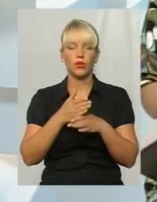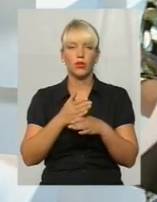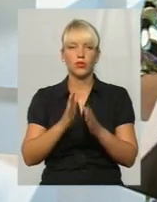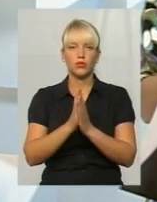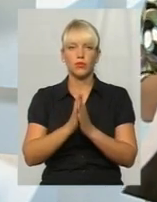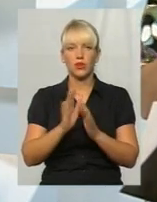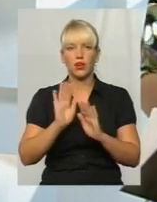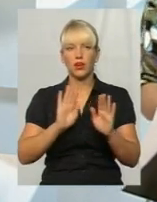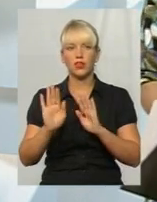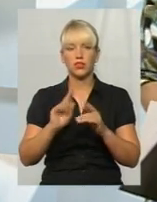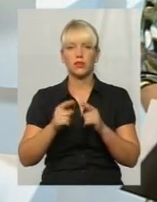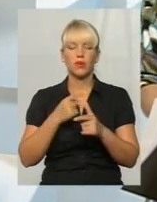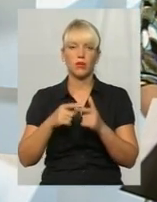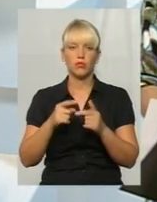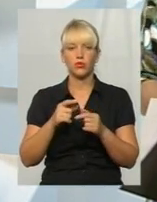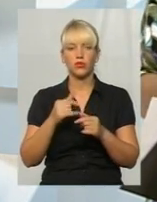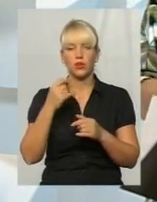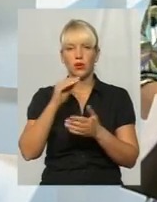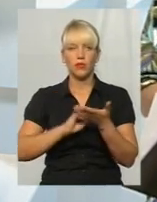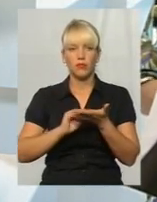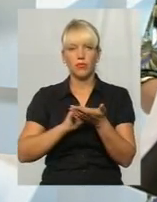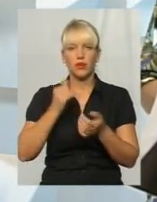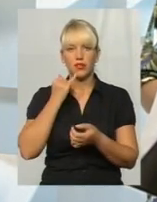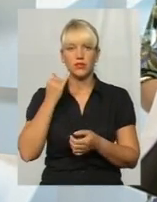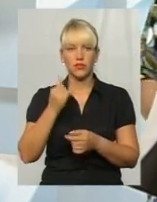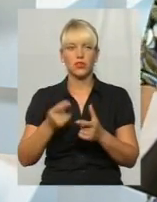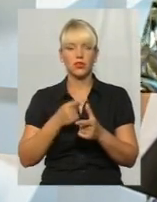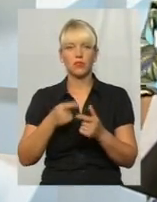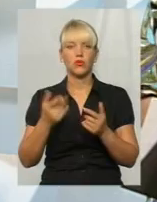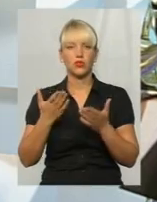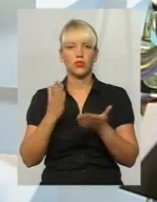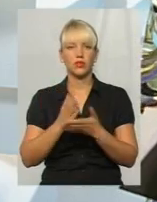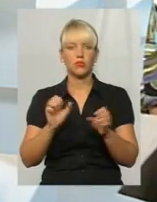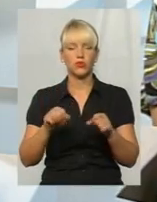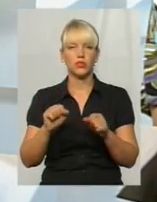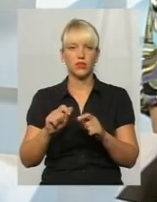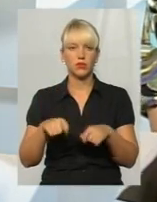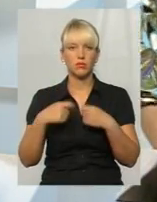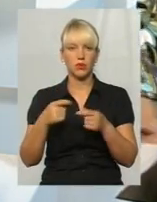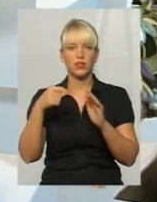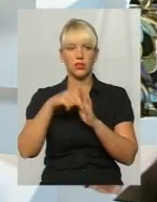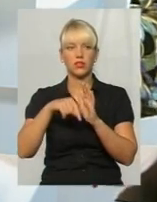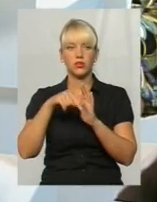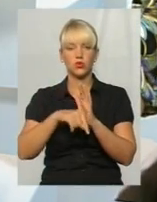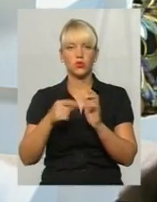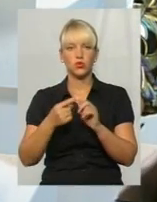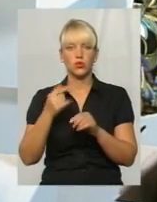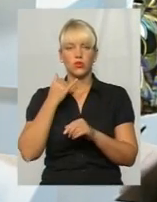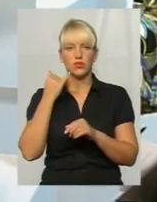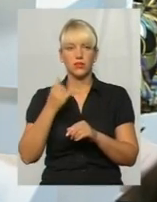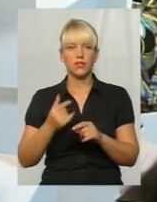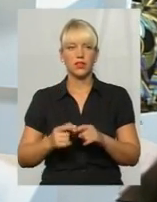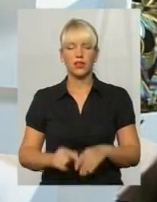є можливість, або глядача, прошу перезвонити ще раз, або ж, якщо є можливість передати нам суть дзвінка.